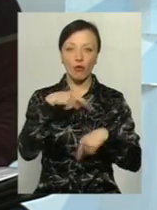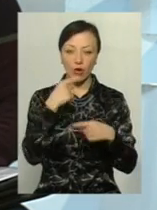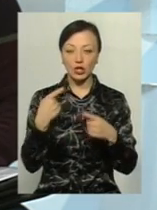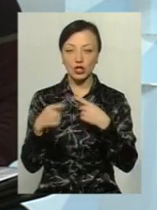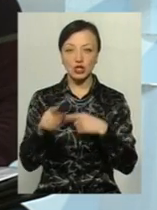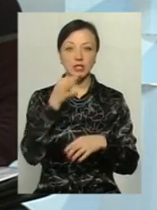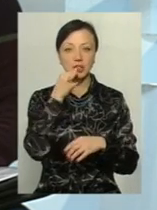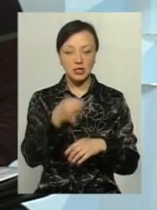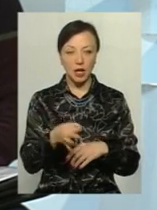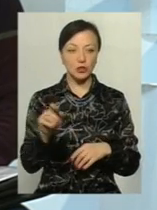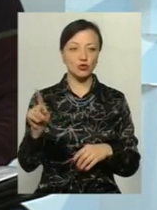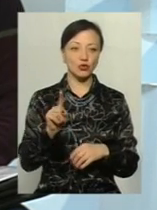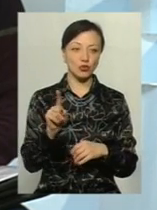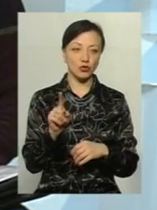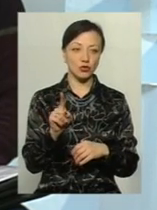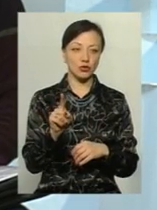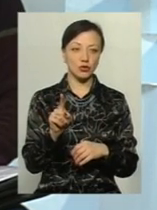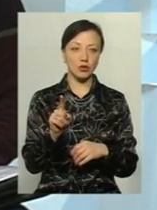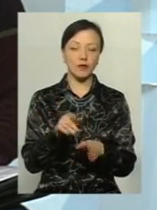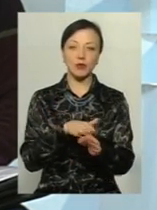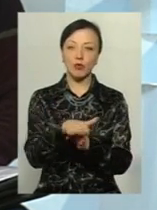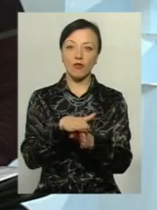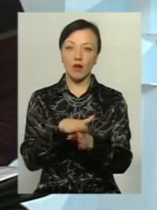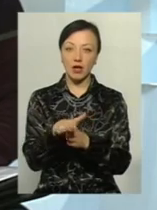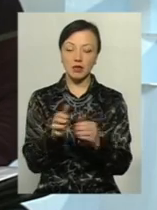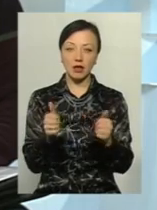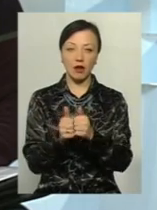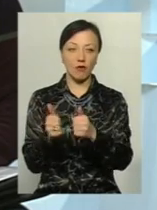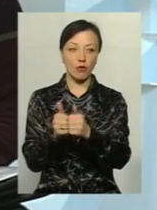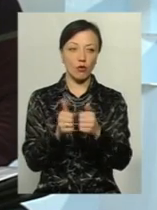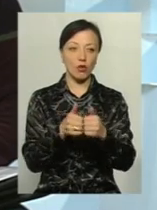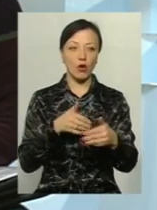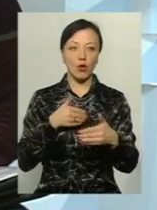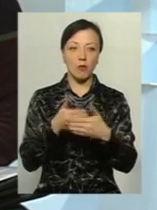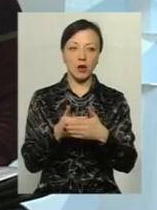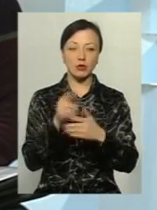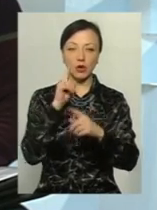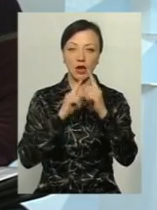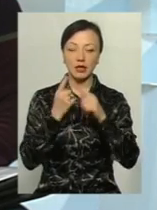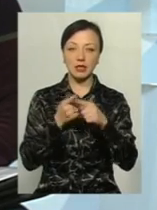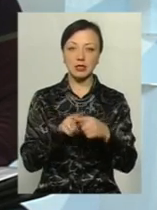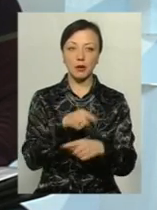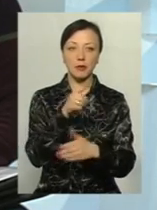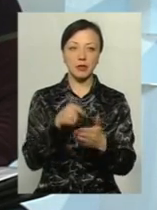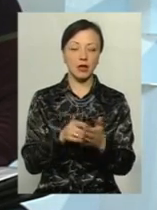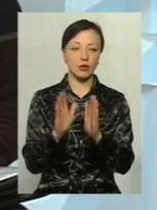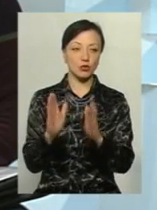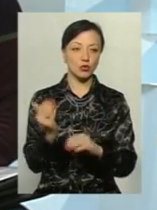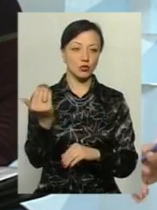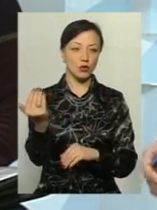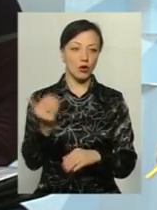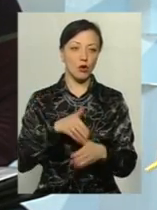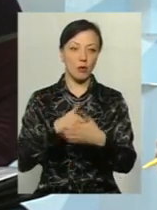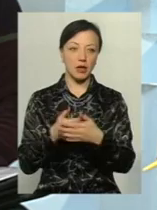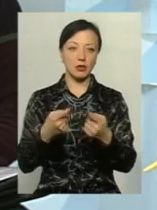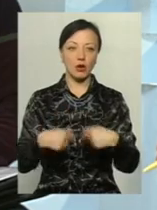інші зазначили, що те, що відбувається довкола громадської ради, це питання суто громадських